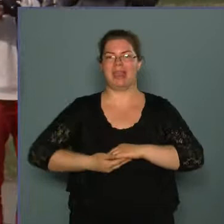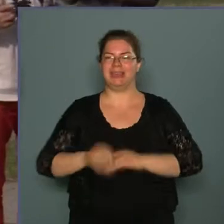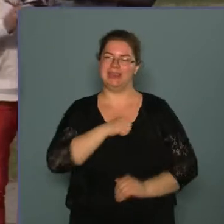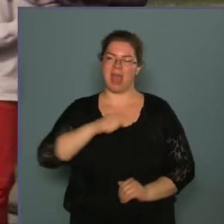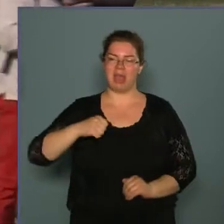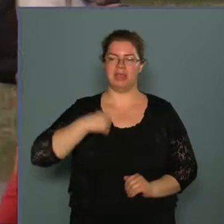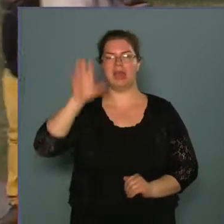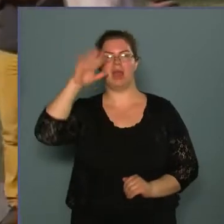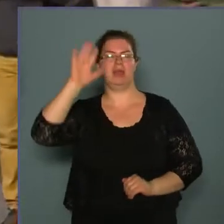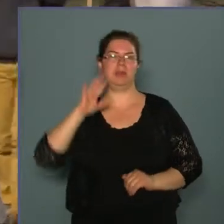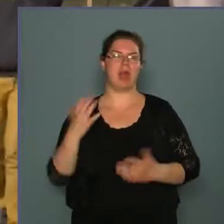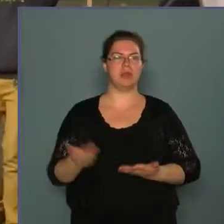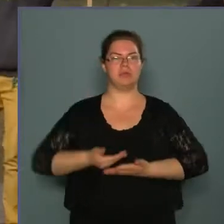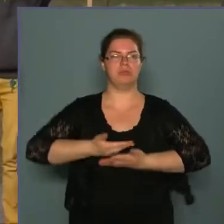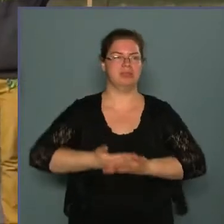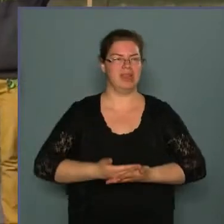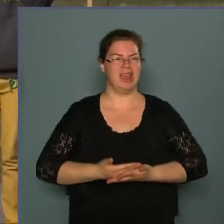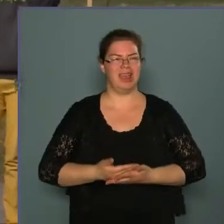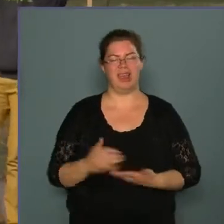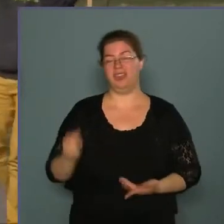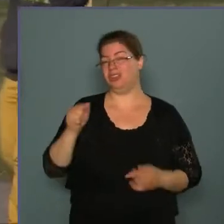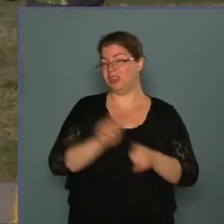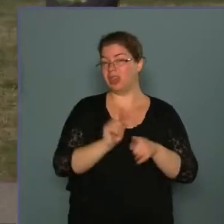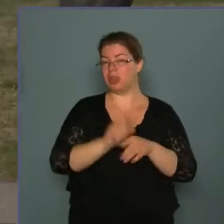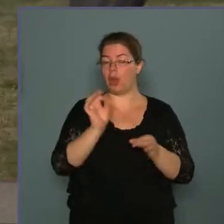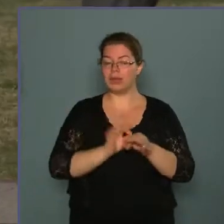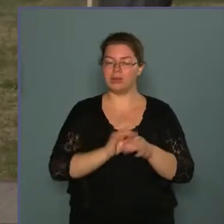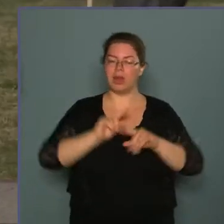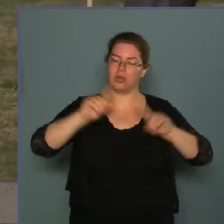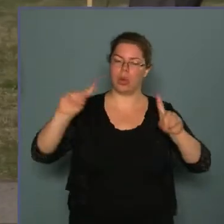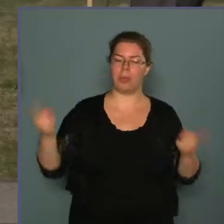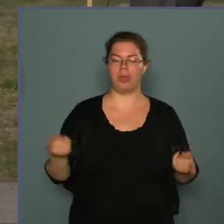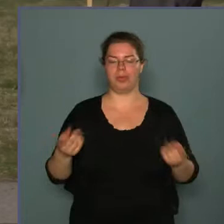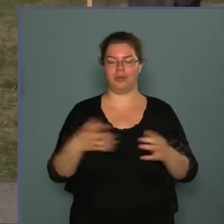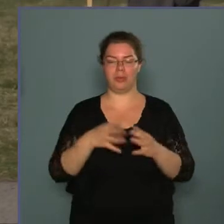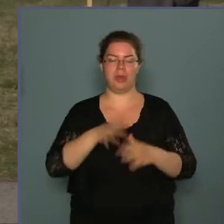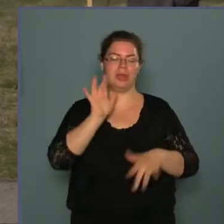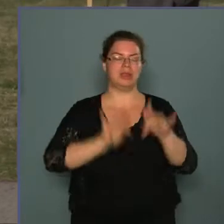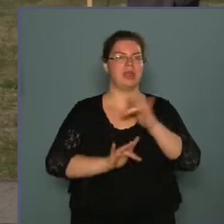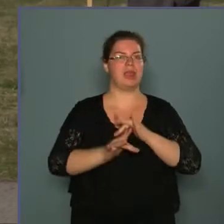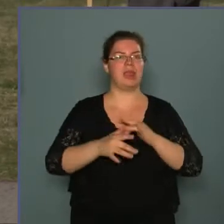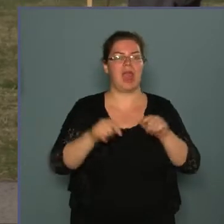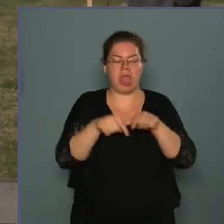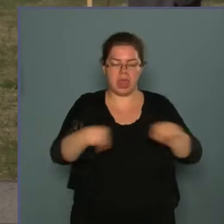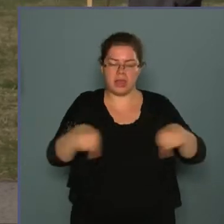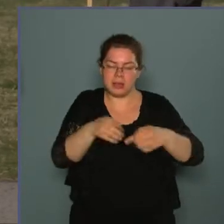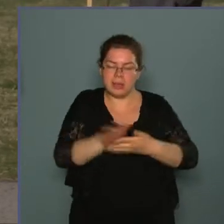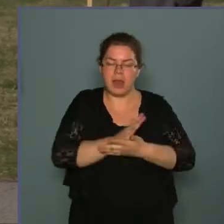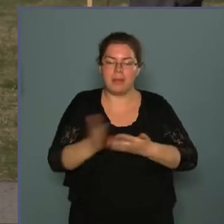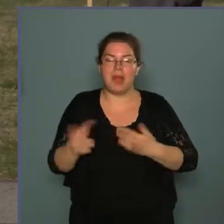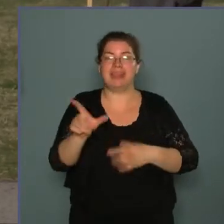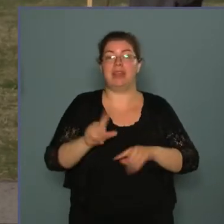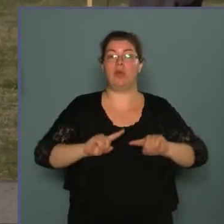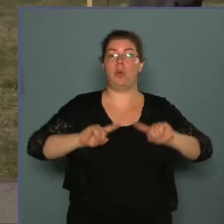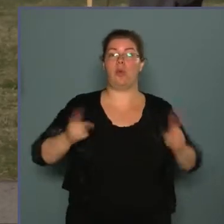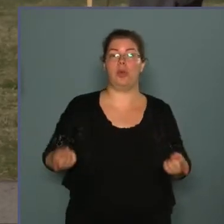dominálnak. Így történhet meg még az is, hogy különböző csoportok néhány nézetméteren belül két